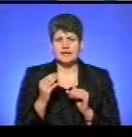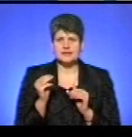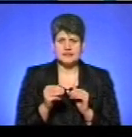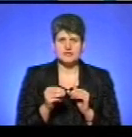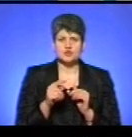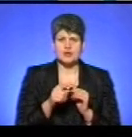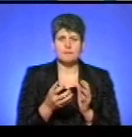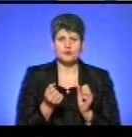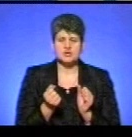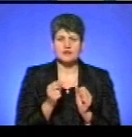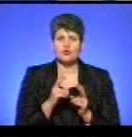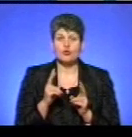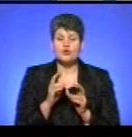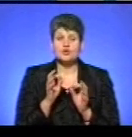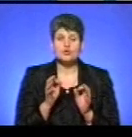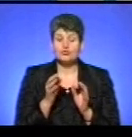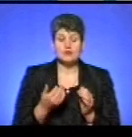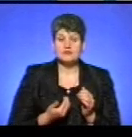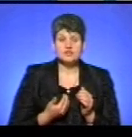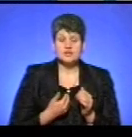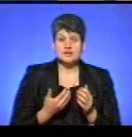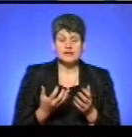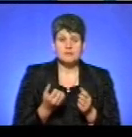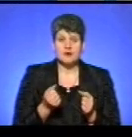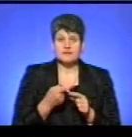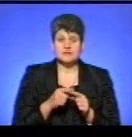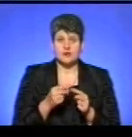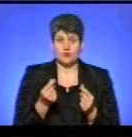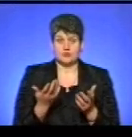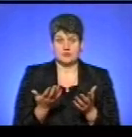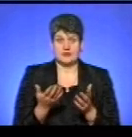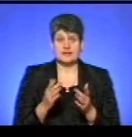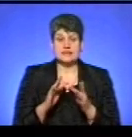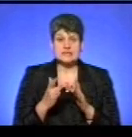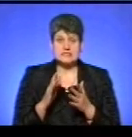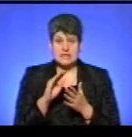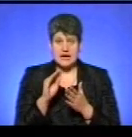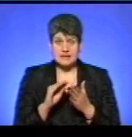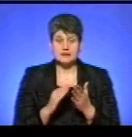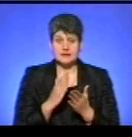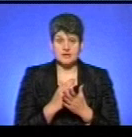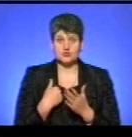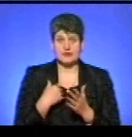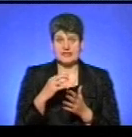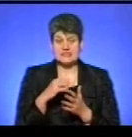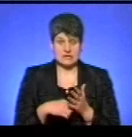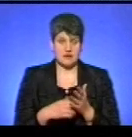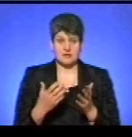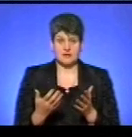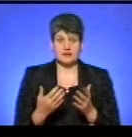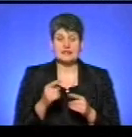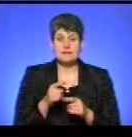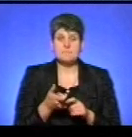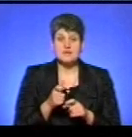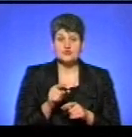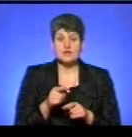тому, що я їх получаю. Я ніколи в життю їх не... Я їх не брав, тих грошей, але на сайті є, що мене зняли, тому подібне. Тим більше, що